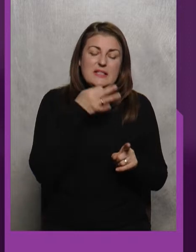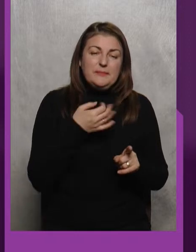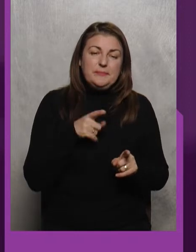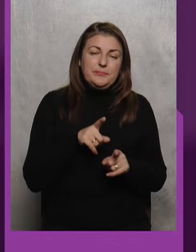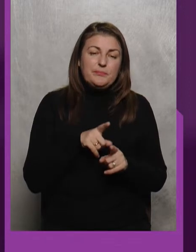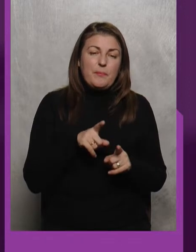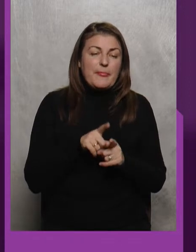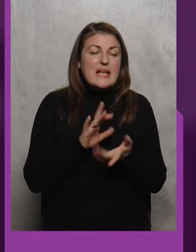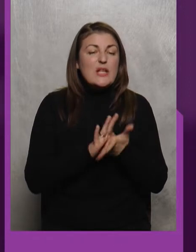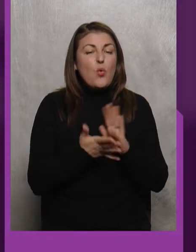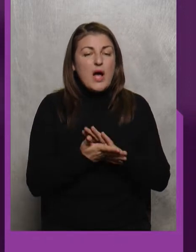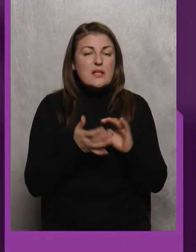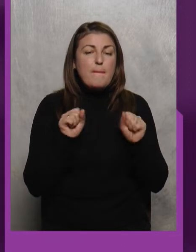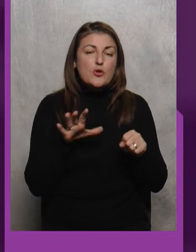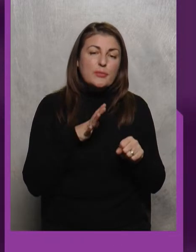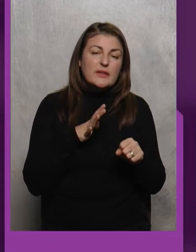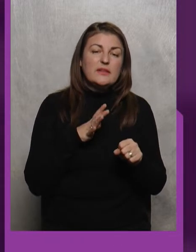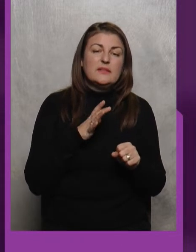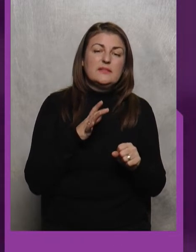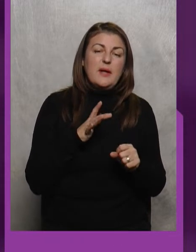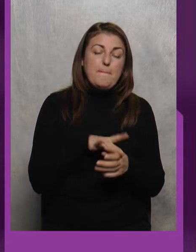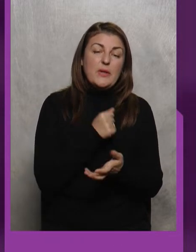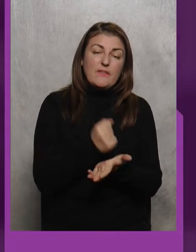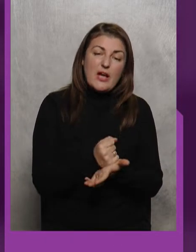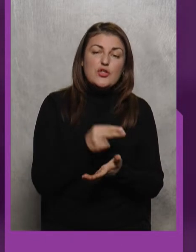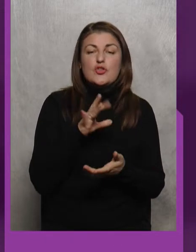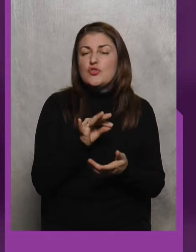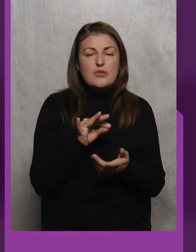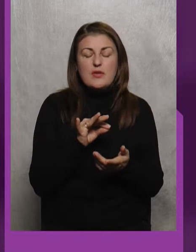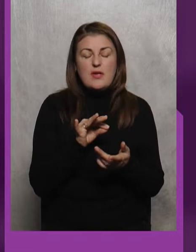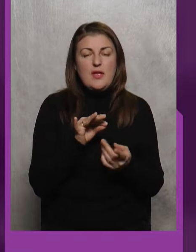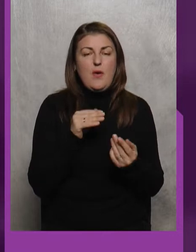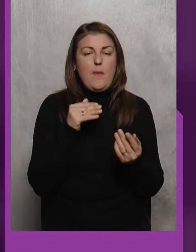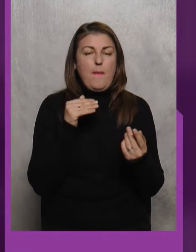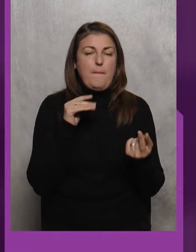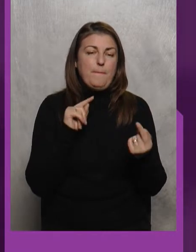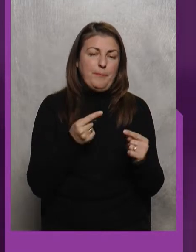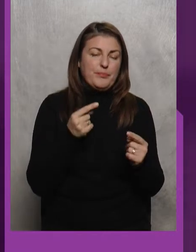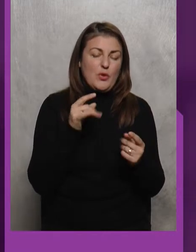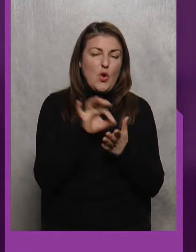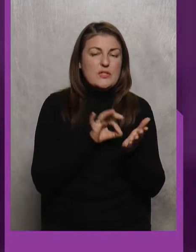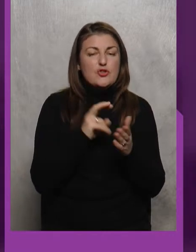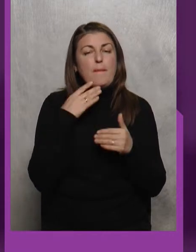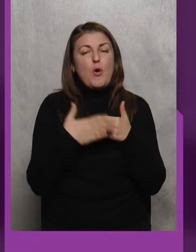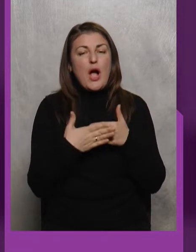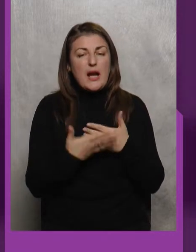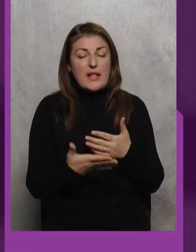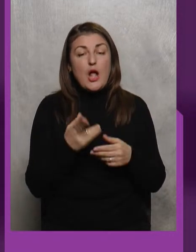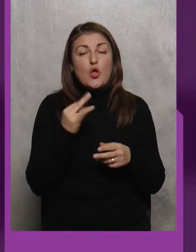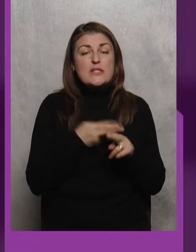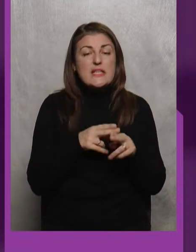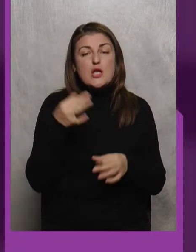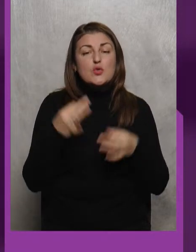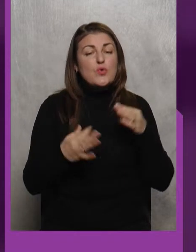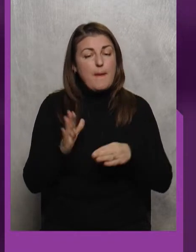Ситуації Може бути Підтверджена Чи опровергнута Оцінка Чи покарання Ну це Судді